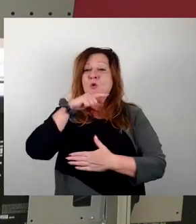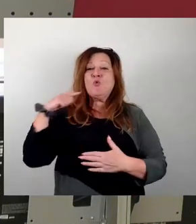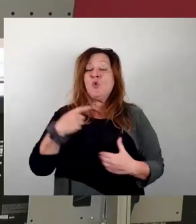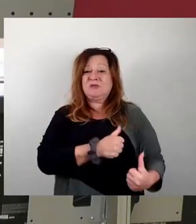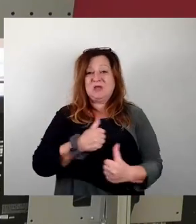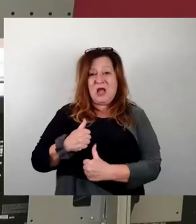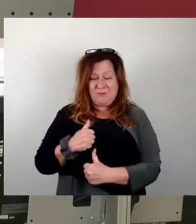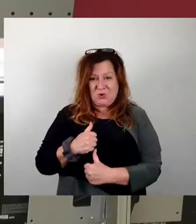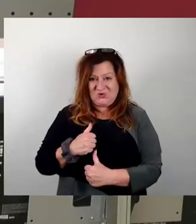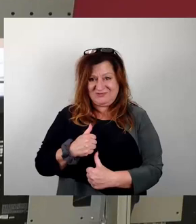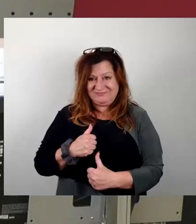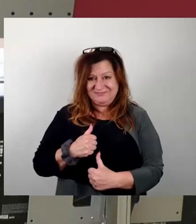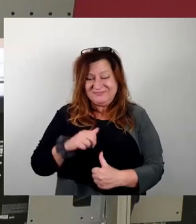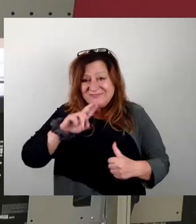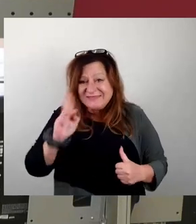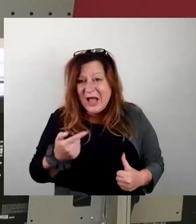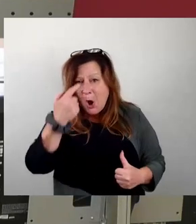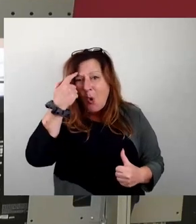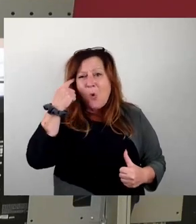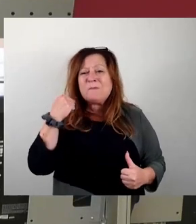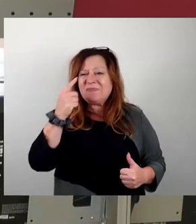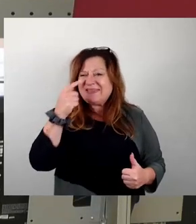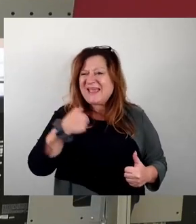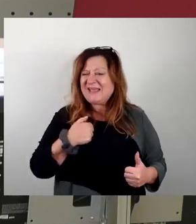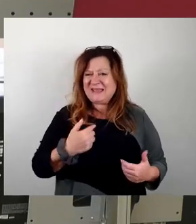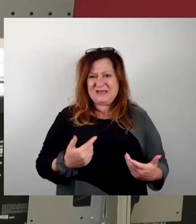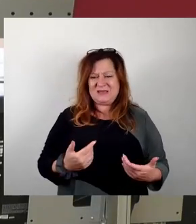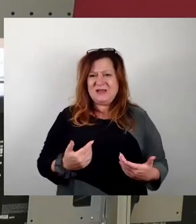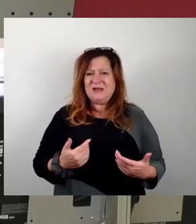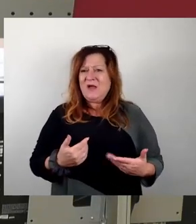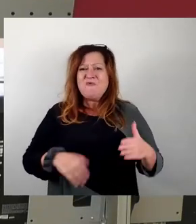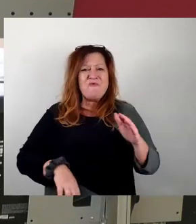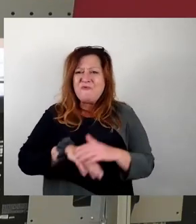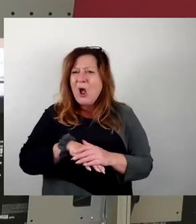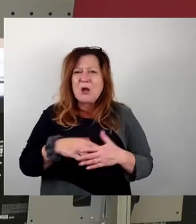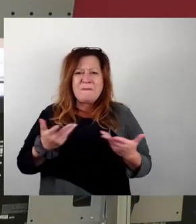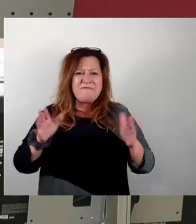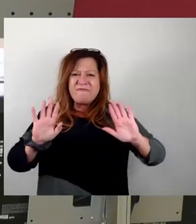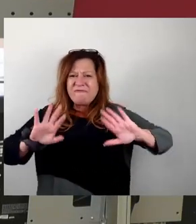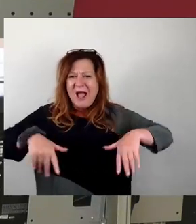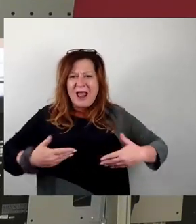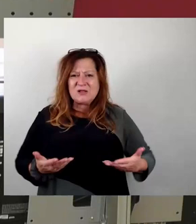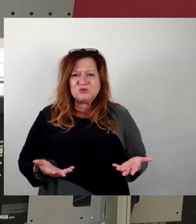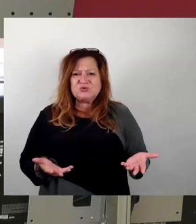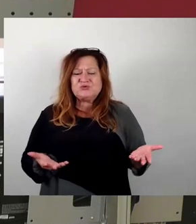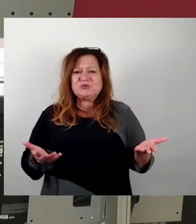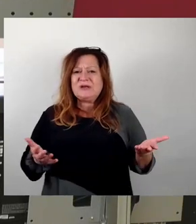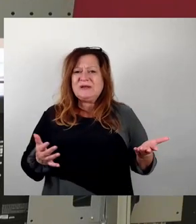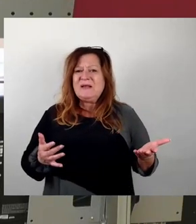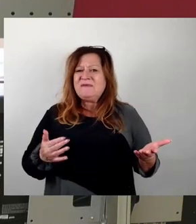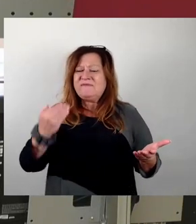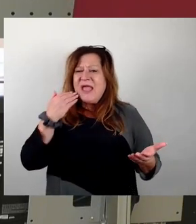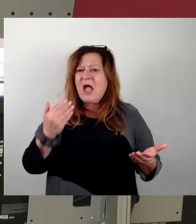völlig deplatziert, sowohl für die Anhänger, die dort in